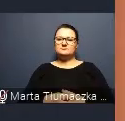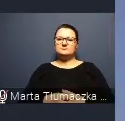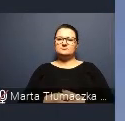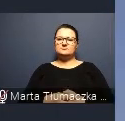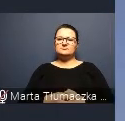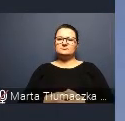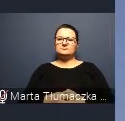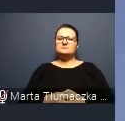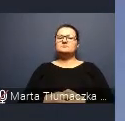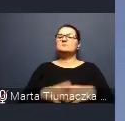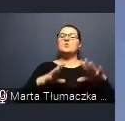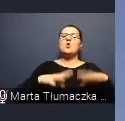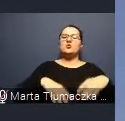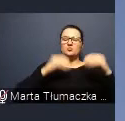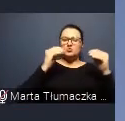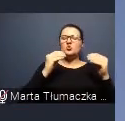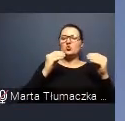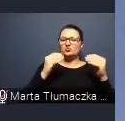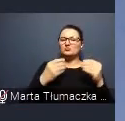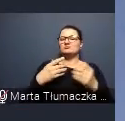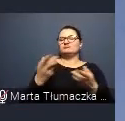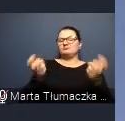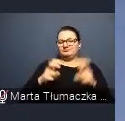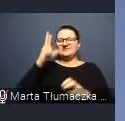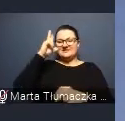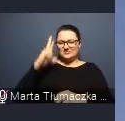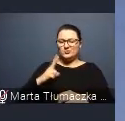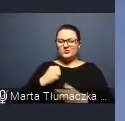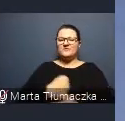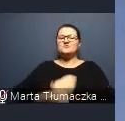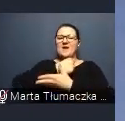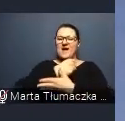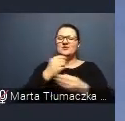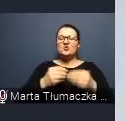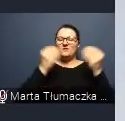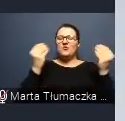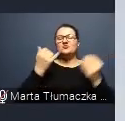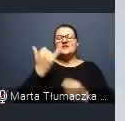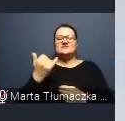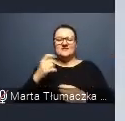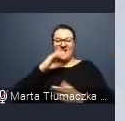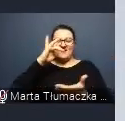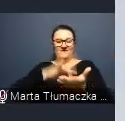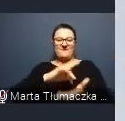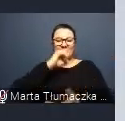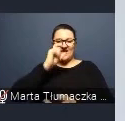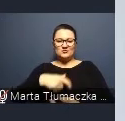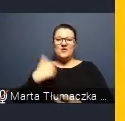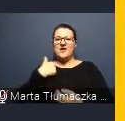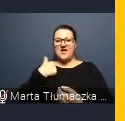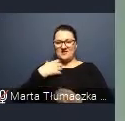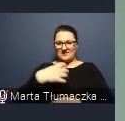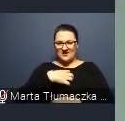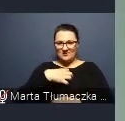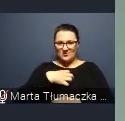Od samego początku istnienia Instytutu Wspomagania Rozwoju Dziecka w Gdańsku jestem jego dyrektorem.